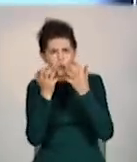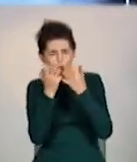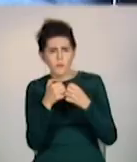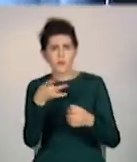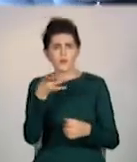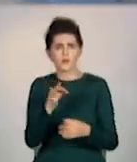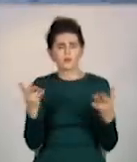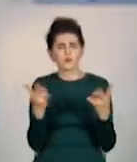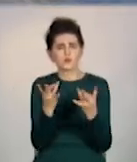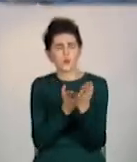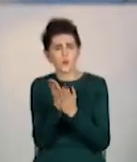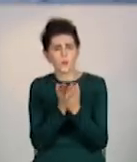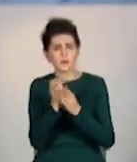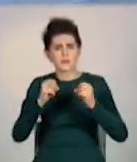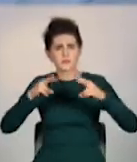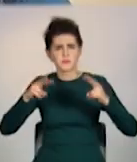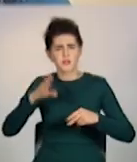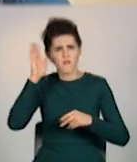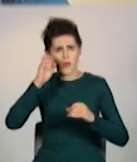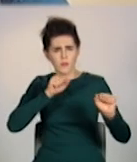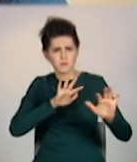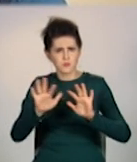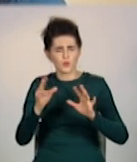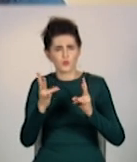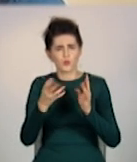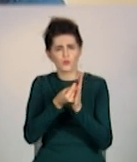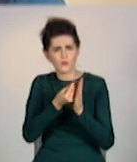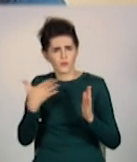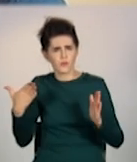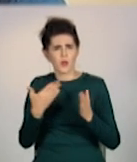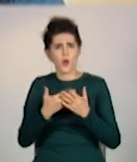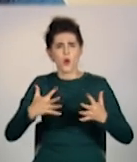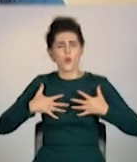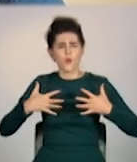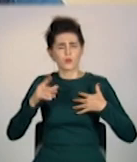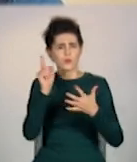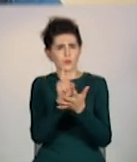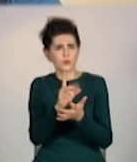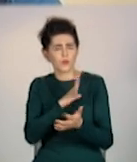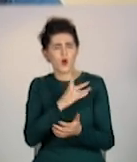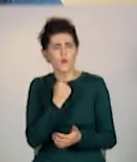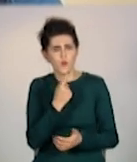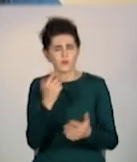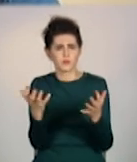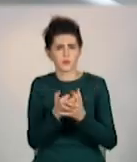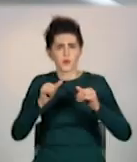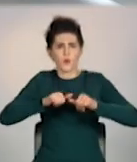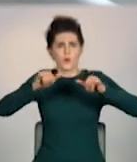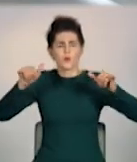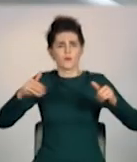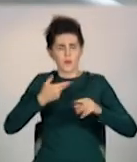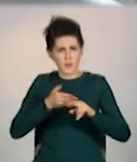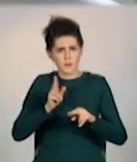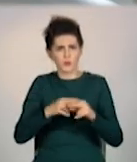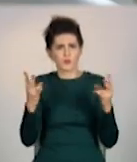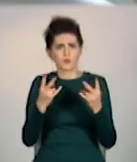означає, що там надлишкова рідина. Легені отримують крові через цю баталову протоку вдвічі, то й втричі більше, ніж мають